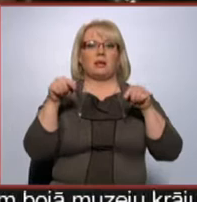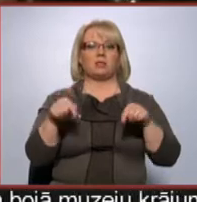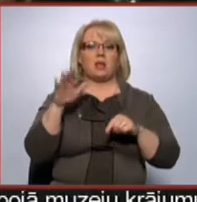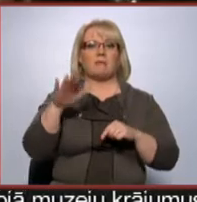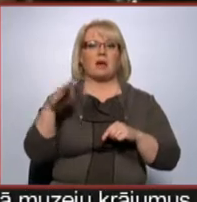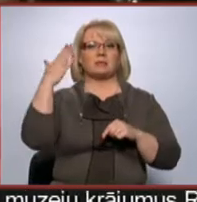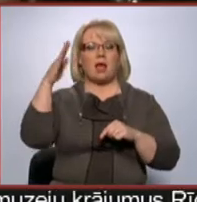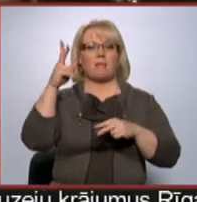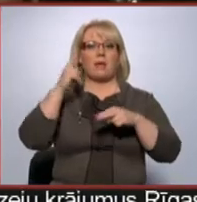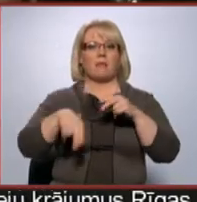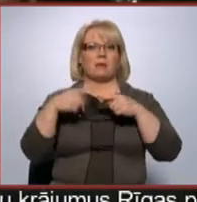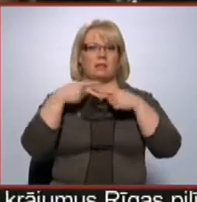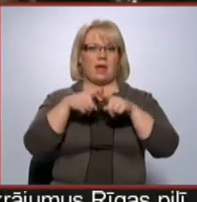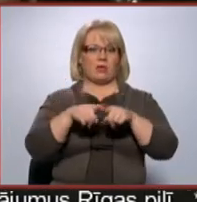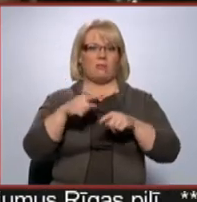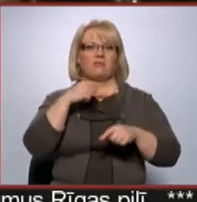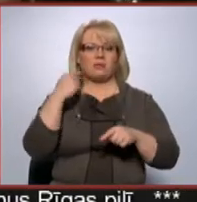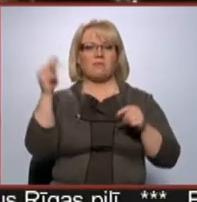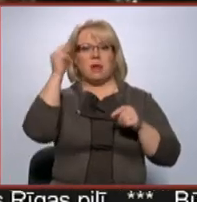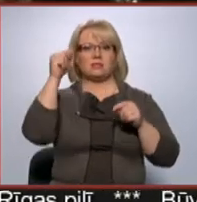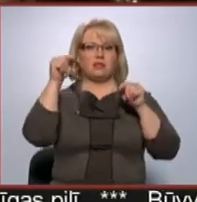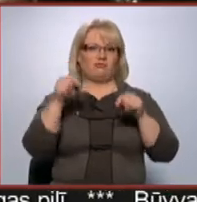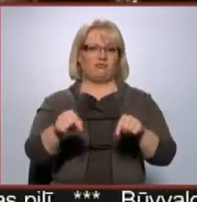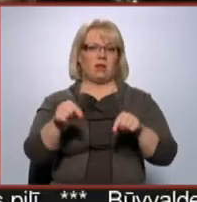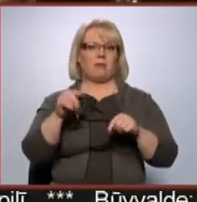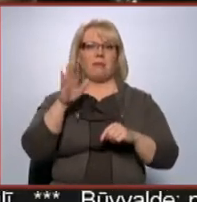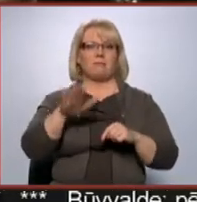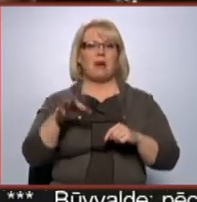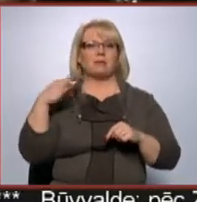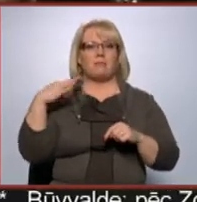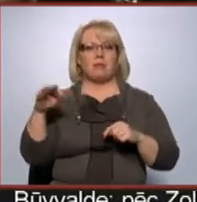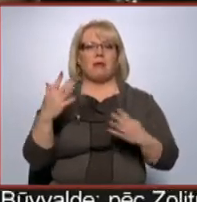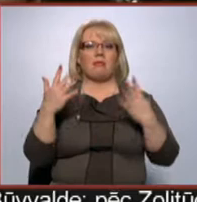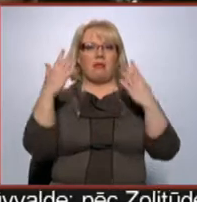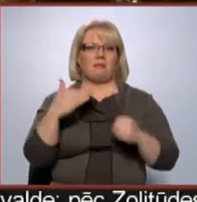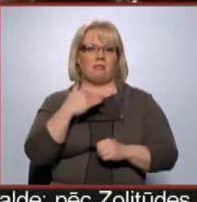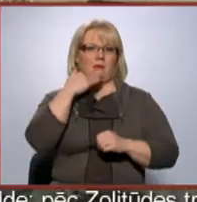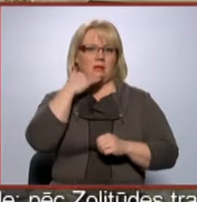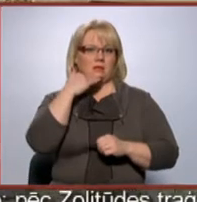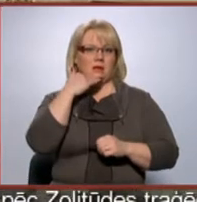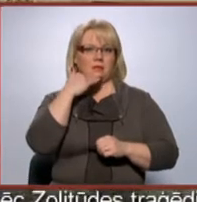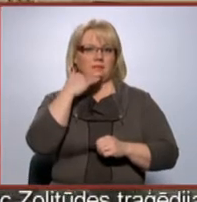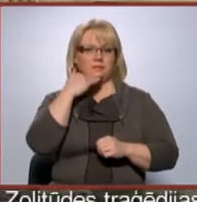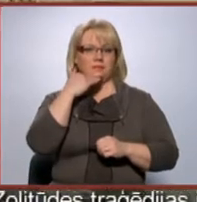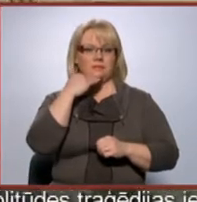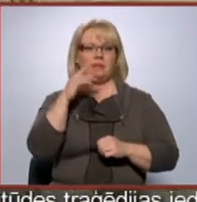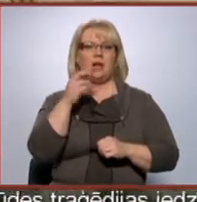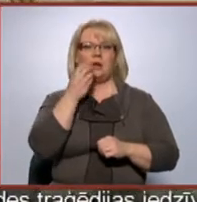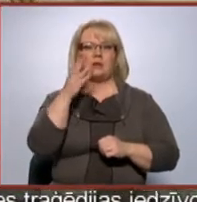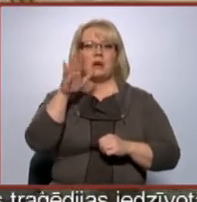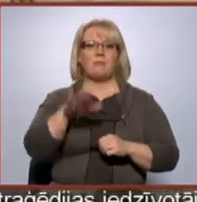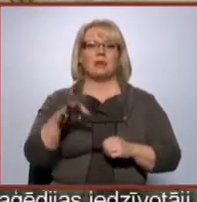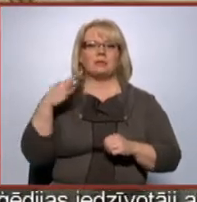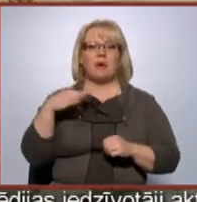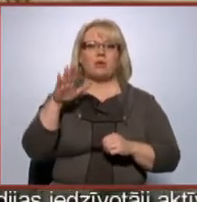Mazdēlam jāpabeidz tehnikums, viņš vēlas šeit mācīties, bet mazmeita iet devītajā klasē. Ja Roza esmu mazmeita un